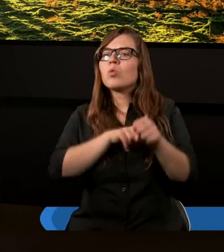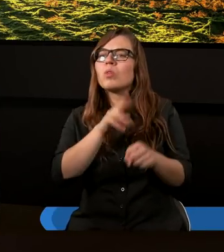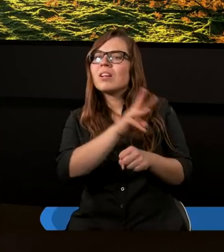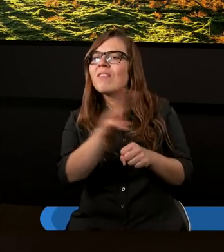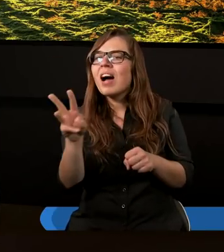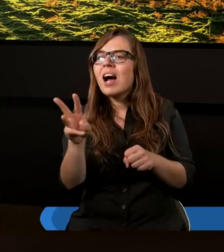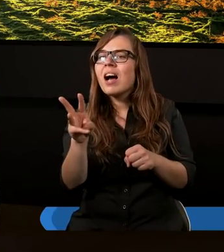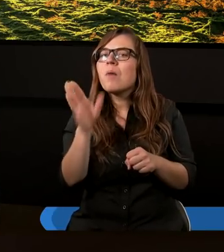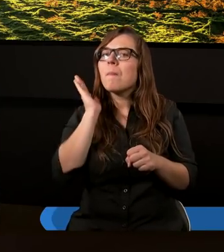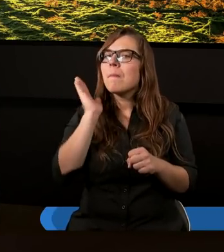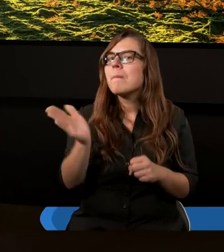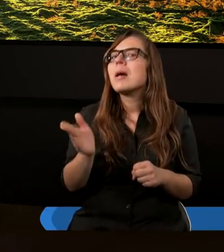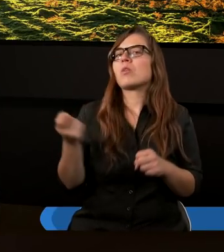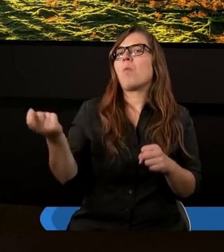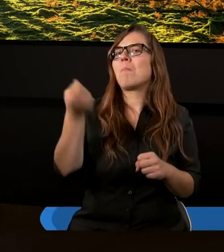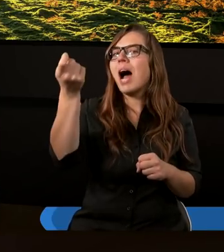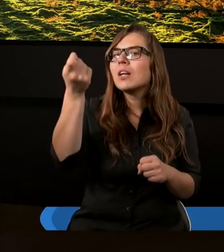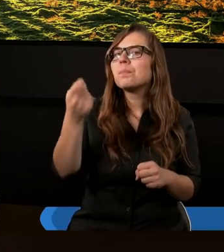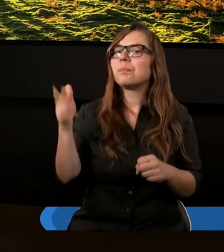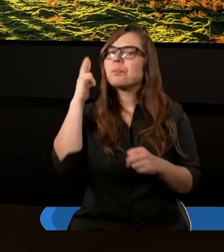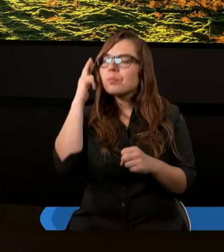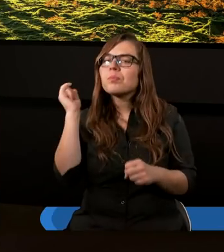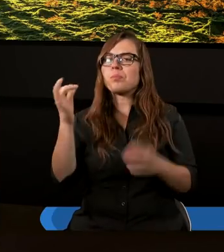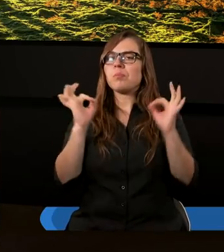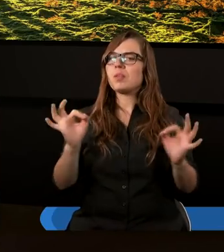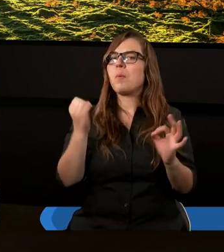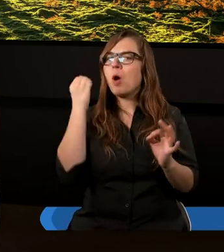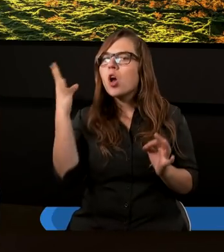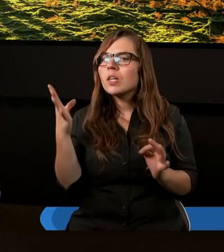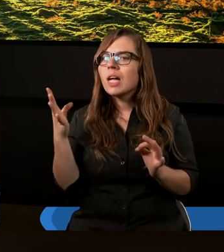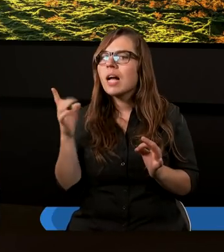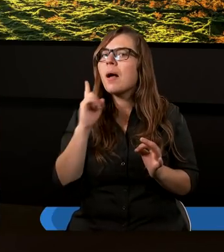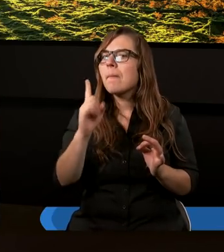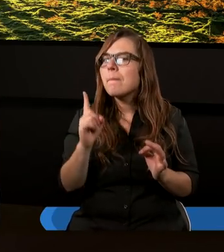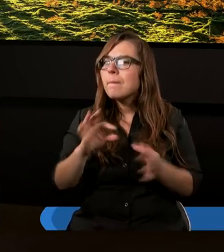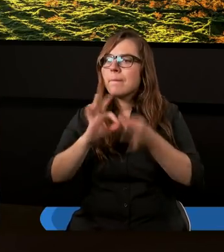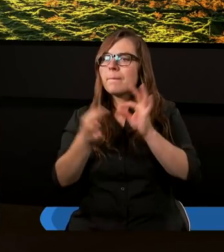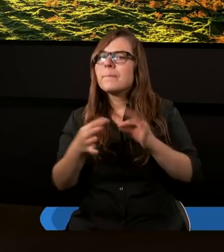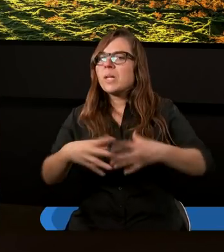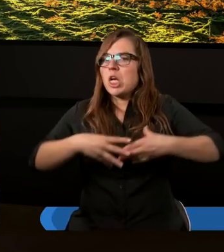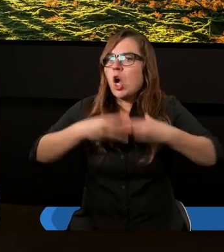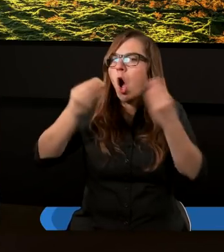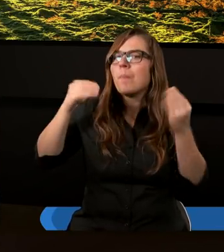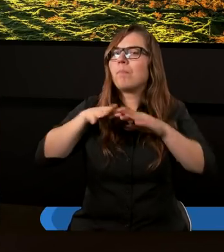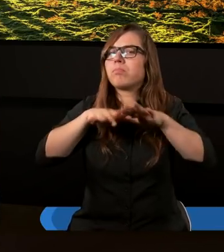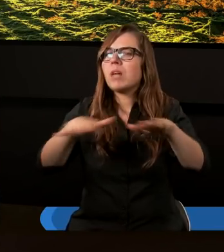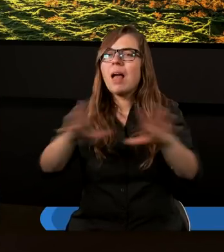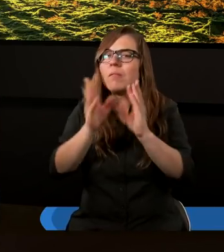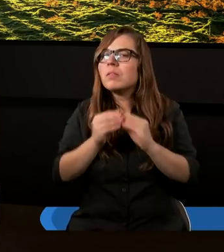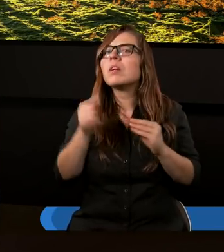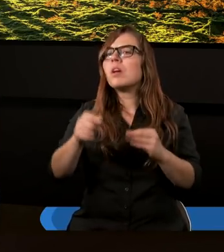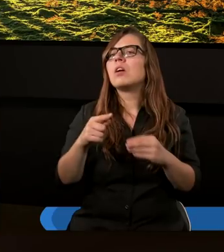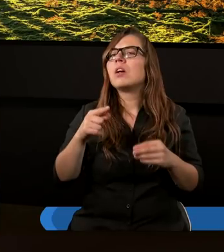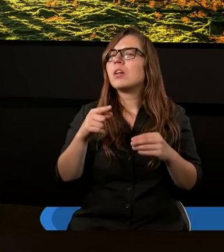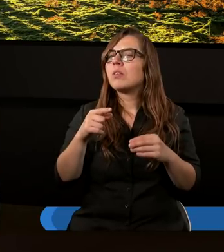będą paść rozumnie i mądrze. A gdy się rozmnożycie i rozplenicie w kraju